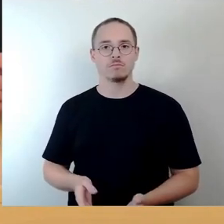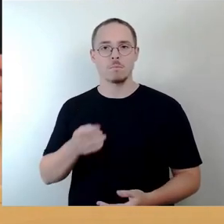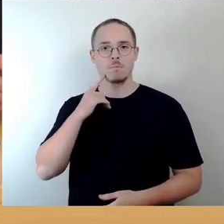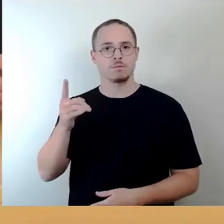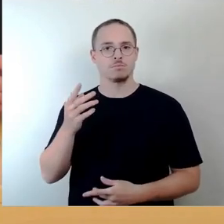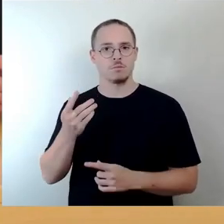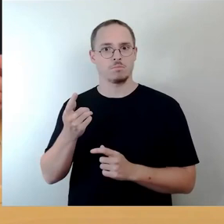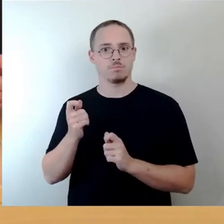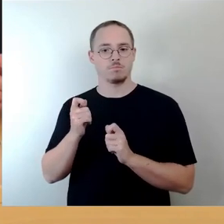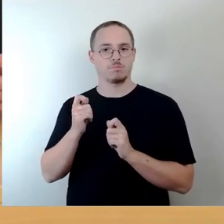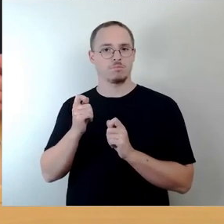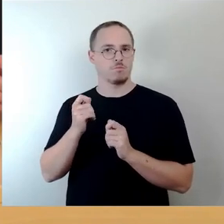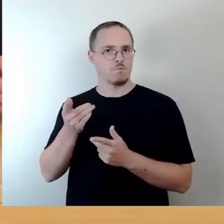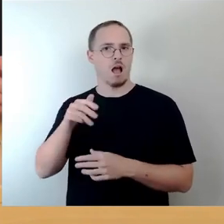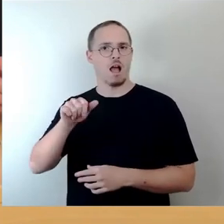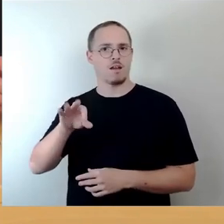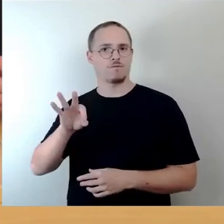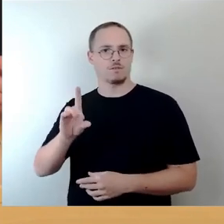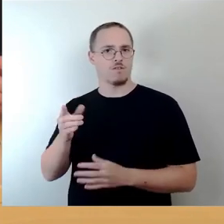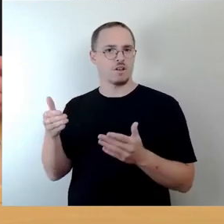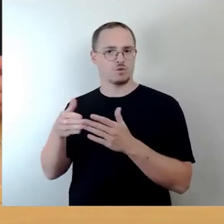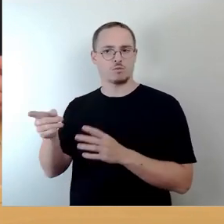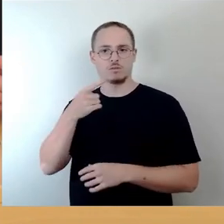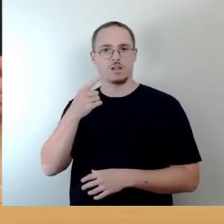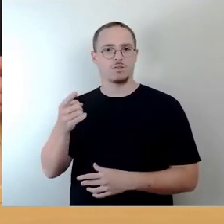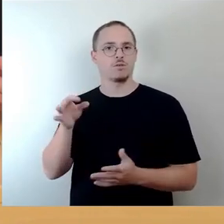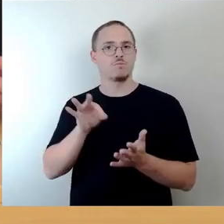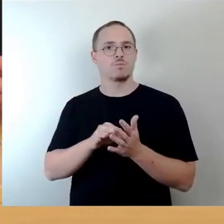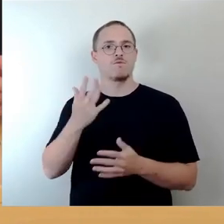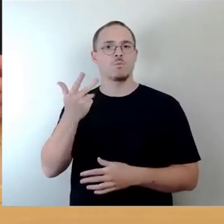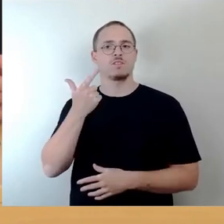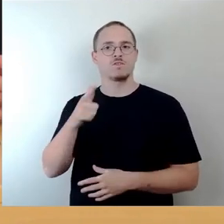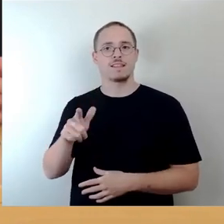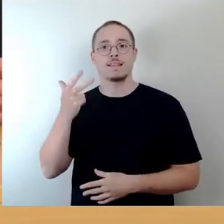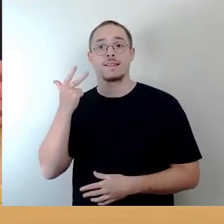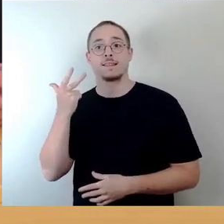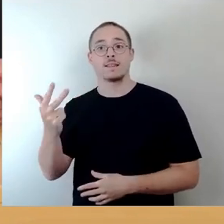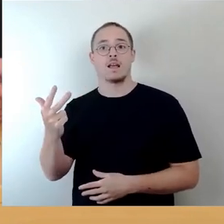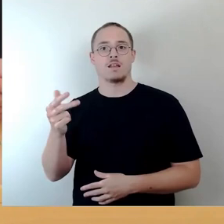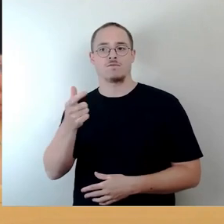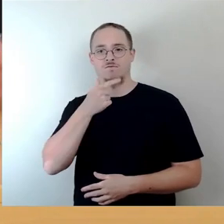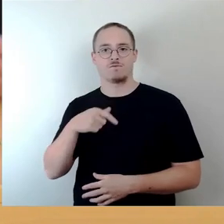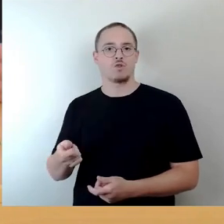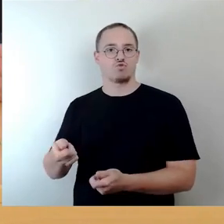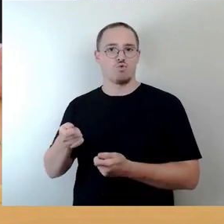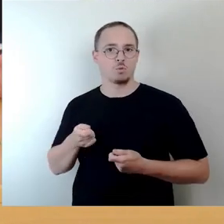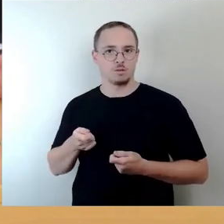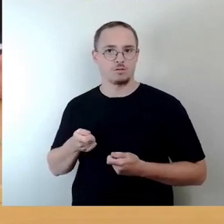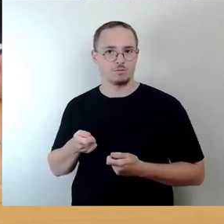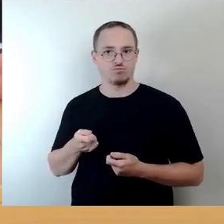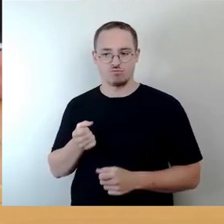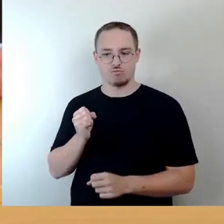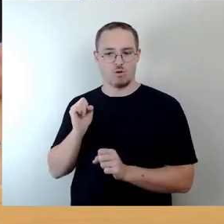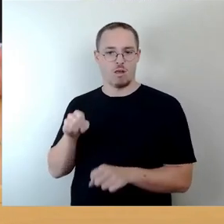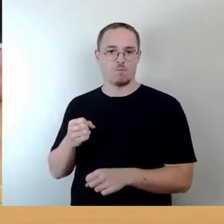AfD-Fraktion sagt, Top 25, 3 wird zurückgezogen. Wurden wir das so machen und den Top von der